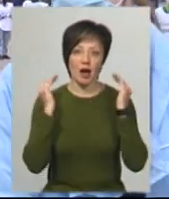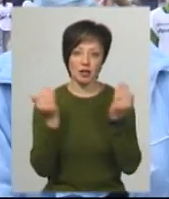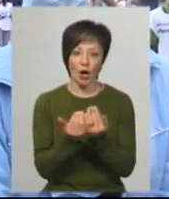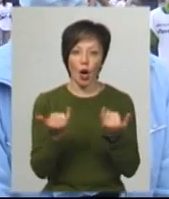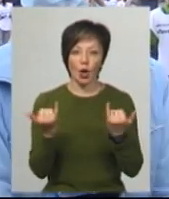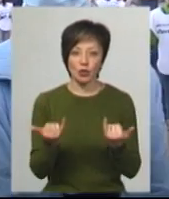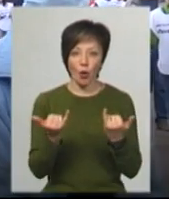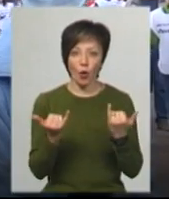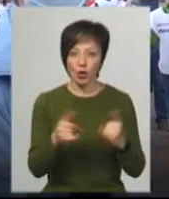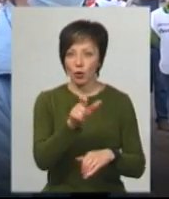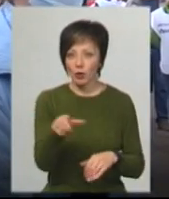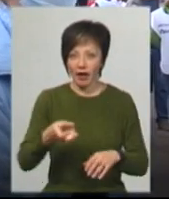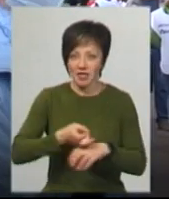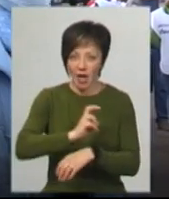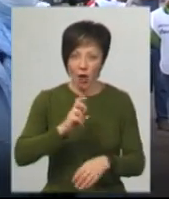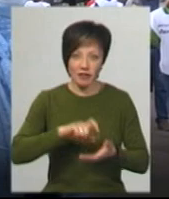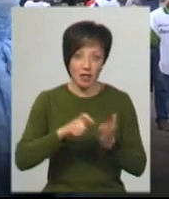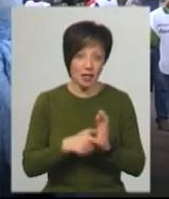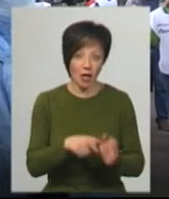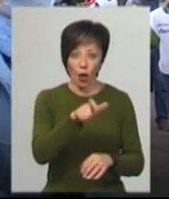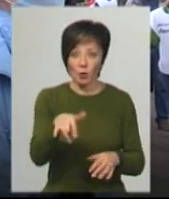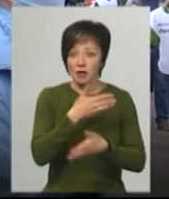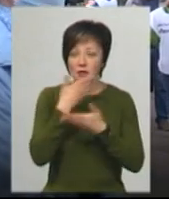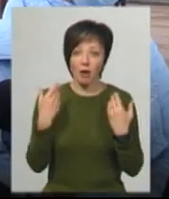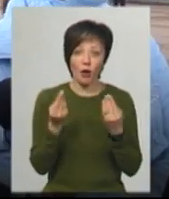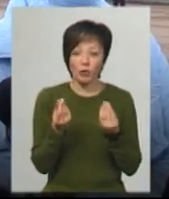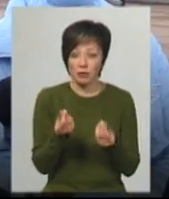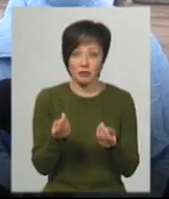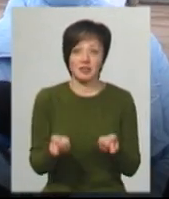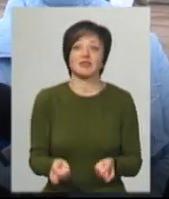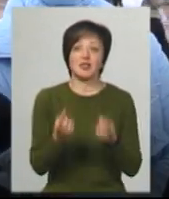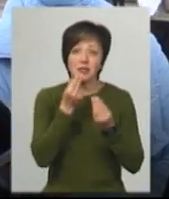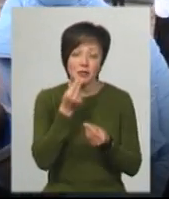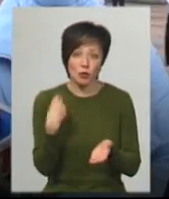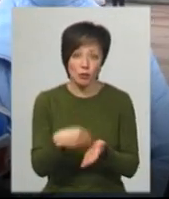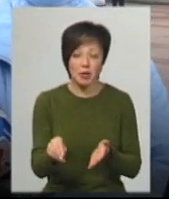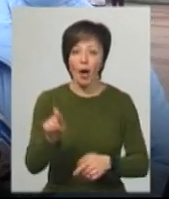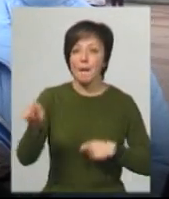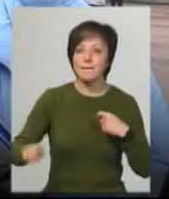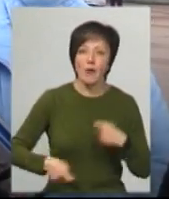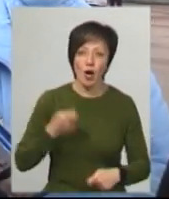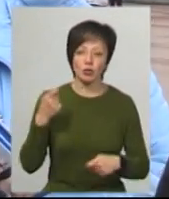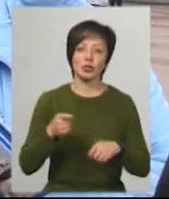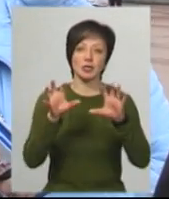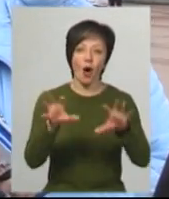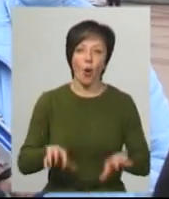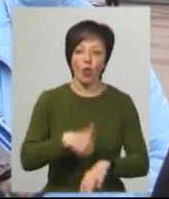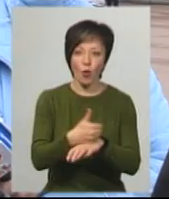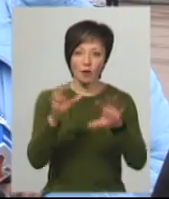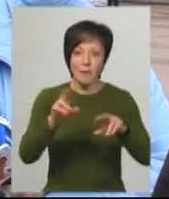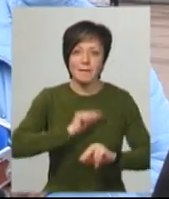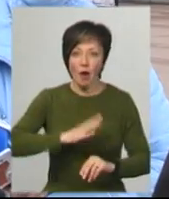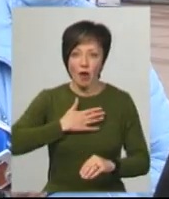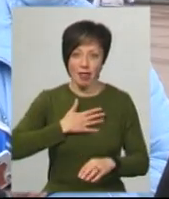веселяють з квартир, сьогодні люди не мають можливості за що купити їсти. Порушено закон Конституції, «Право моє на